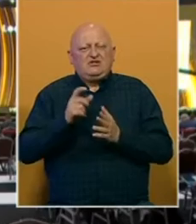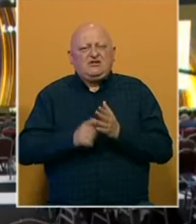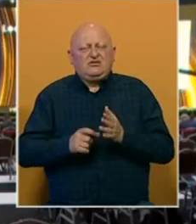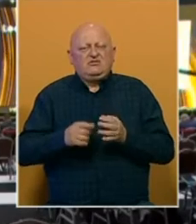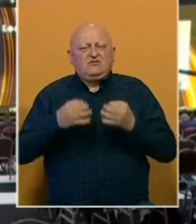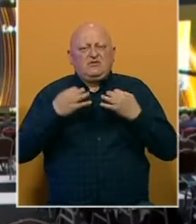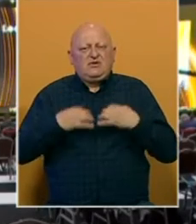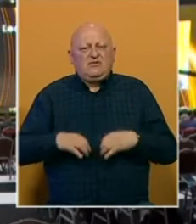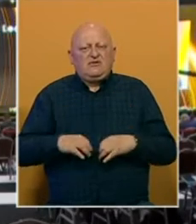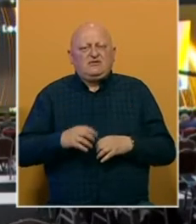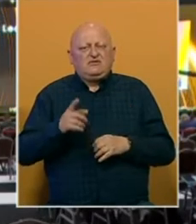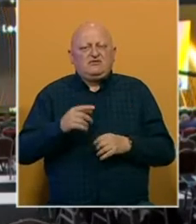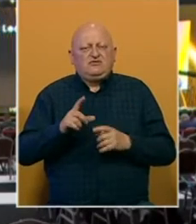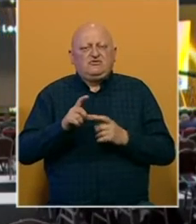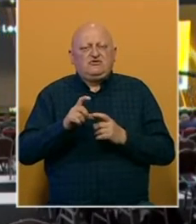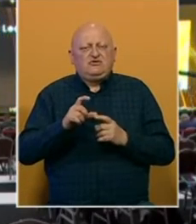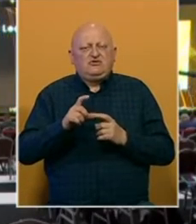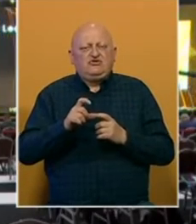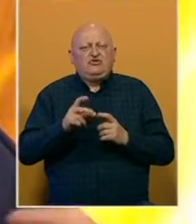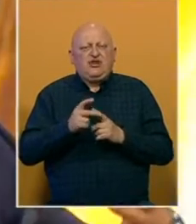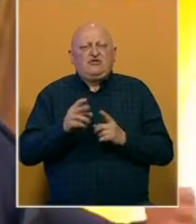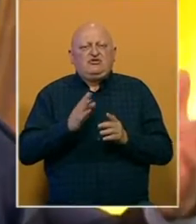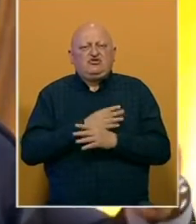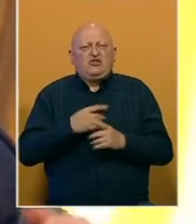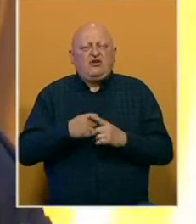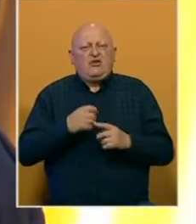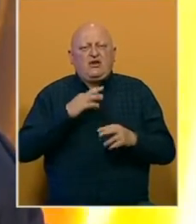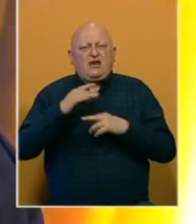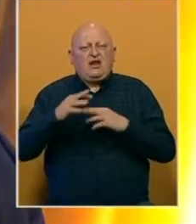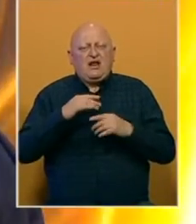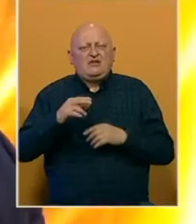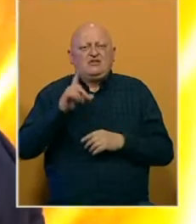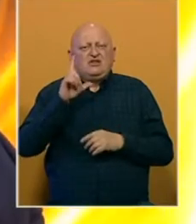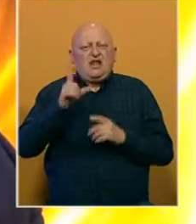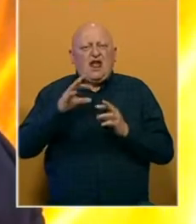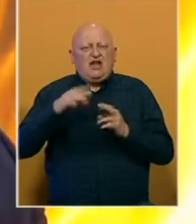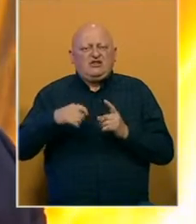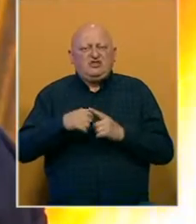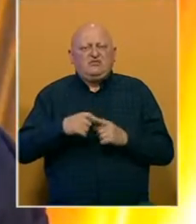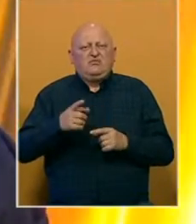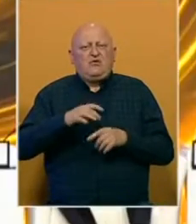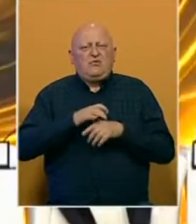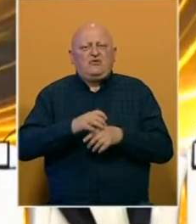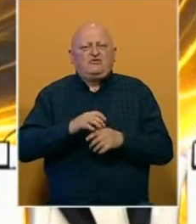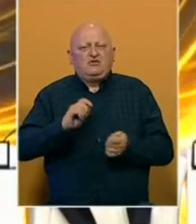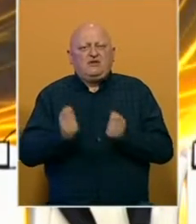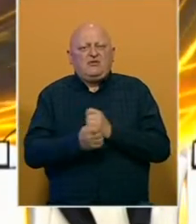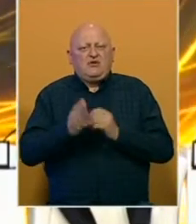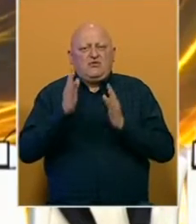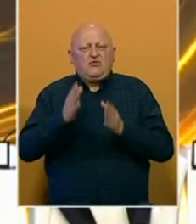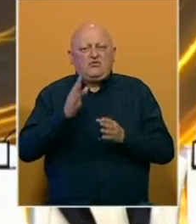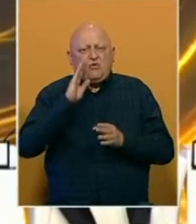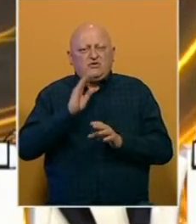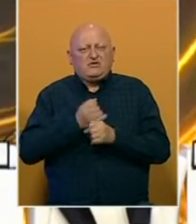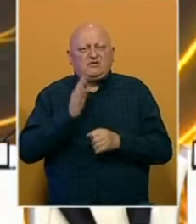sa Lajčakom. Članovi predsjedništva BH Šefik Džaferović i Željko Komšić razgovarali su sa Lajčakom o provođenju reformi na